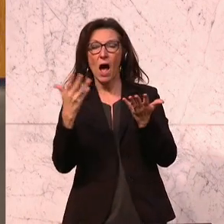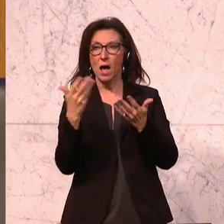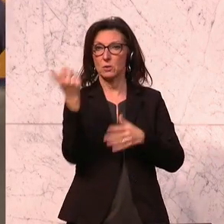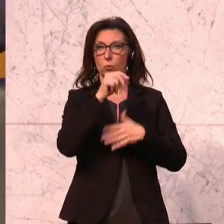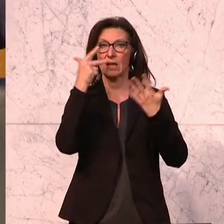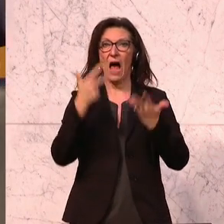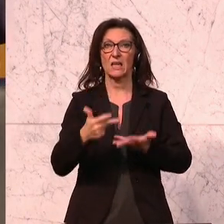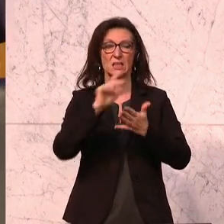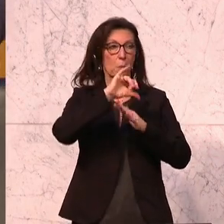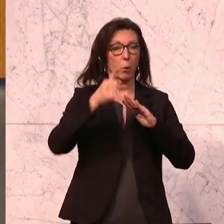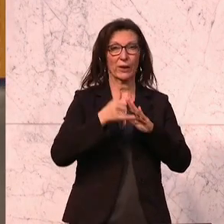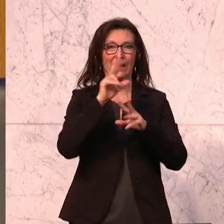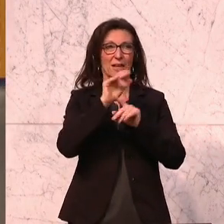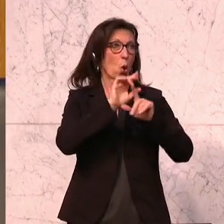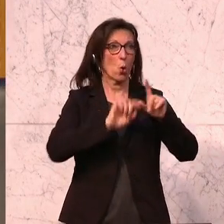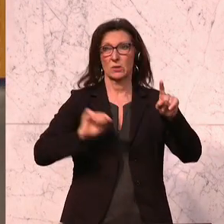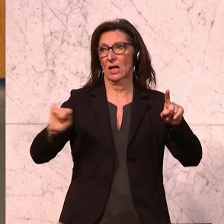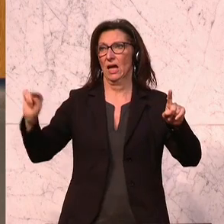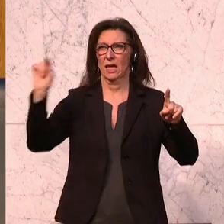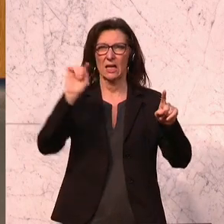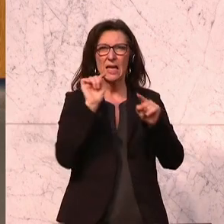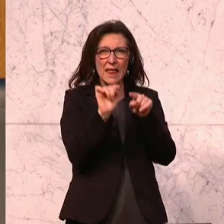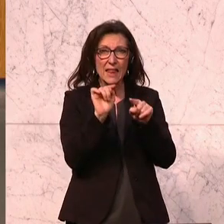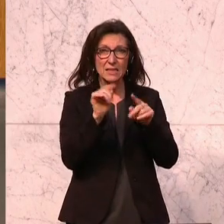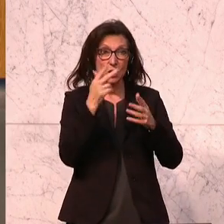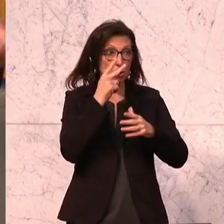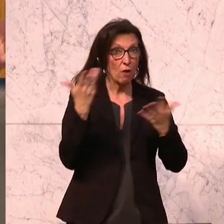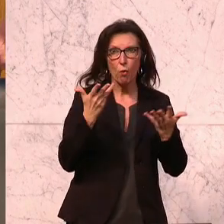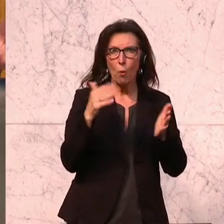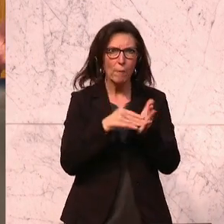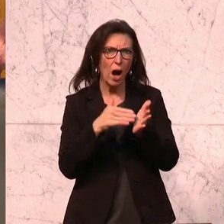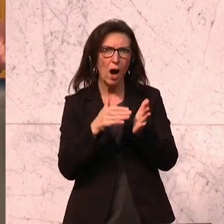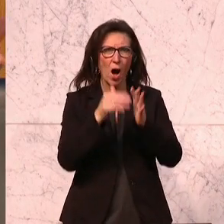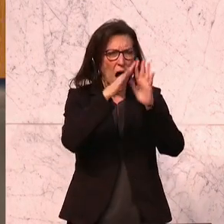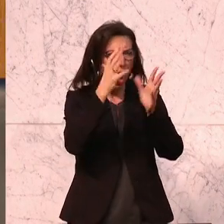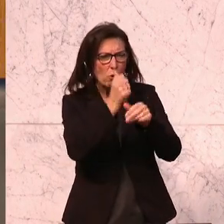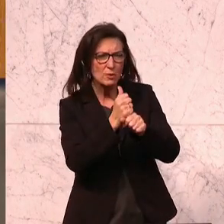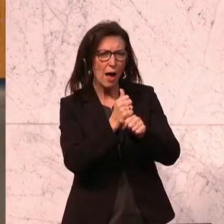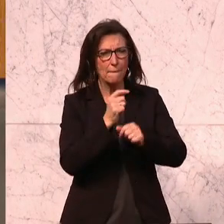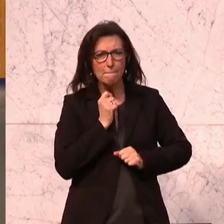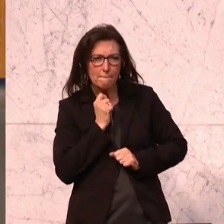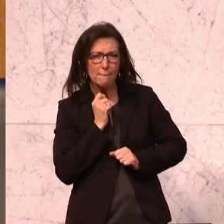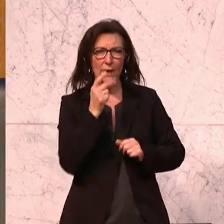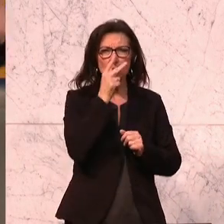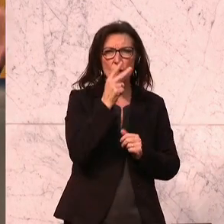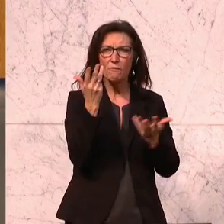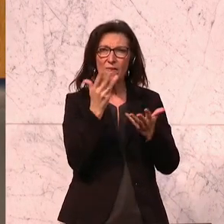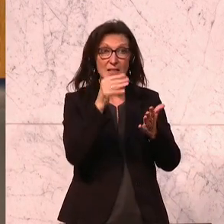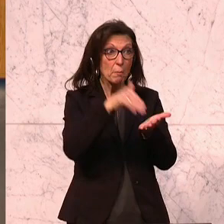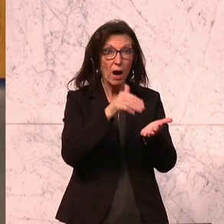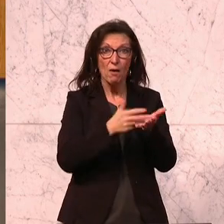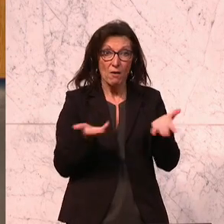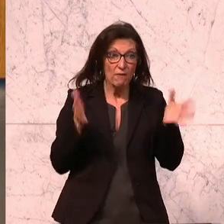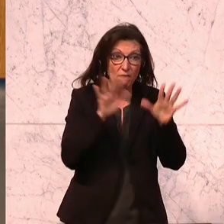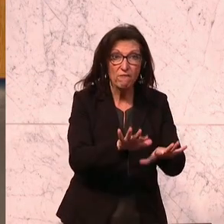was einen enorm präventiven Charakter hat, wo es darum geht, sich Haushaltssituationen anzuschauen, präventiv in der Sturzprävention